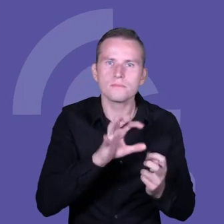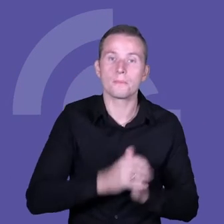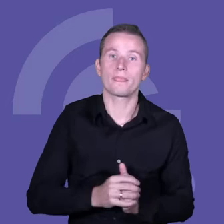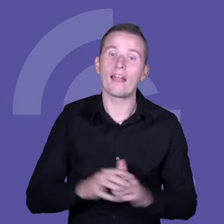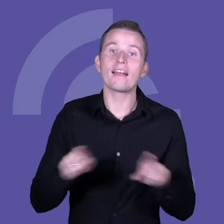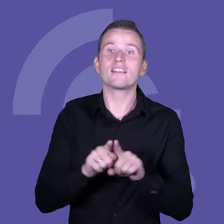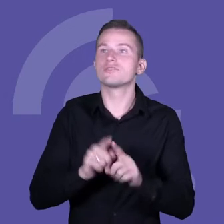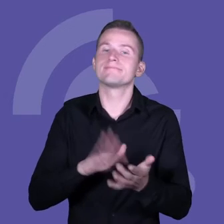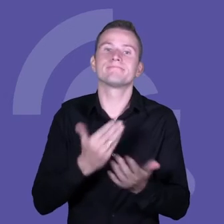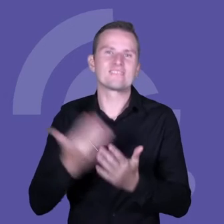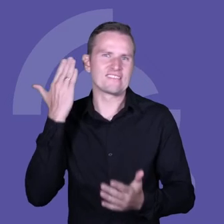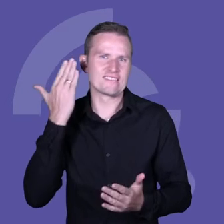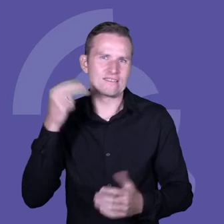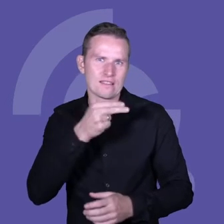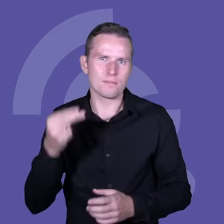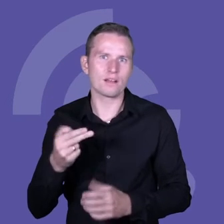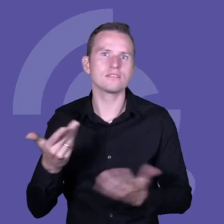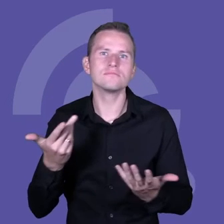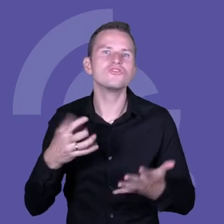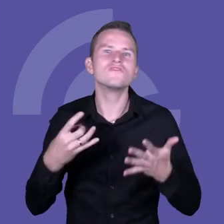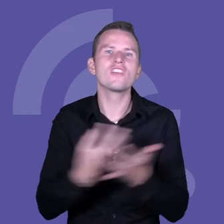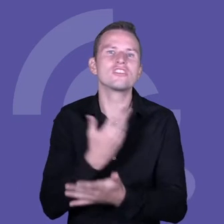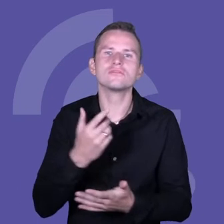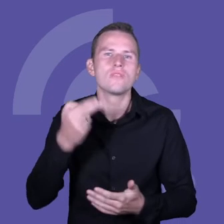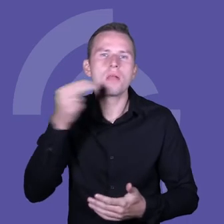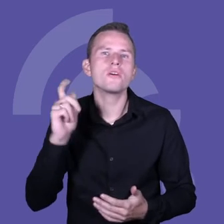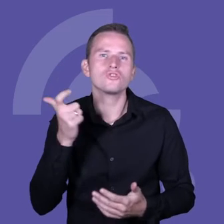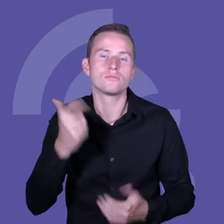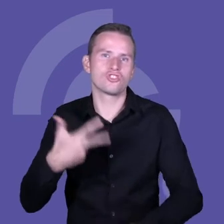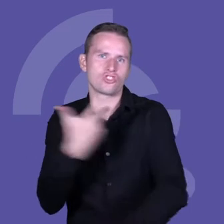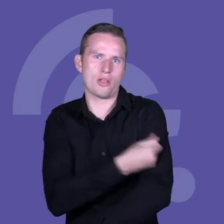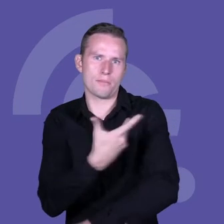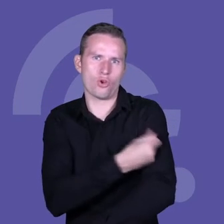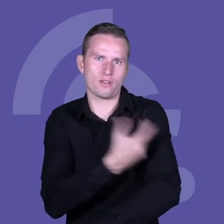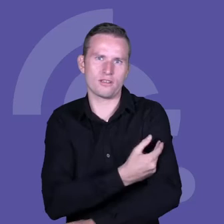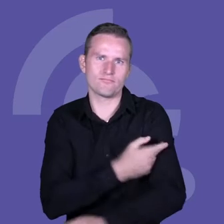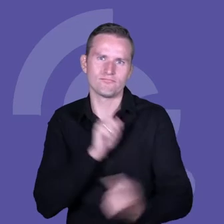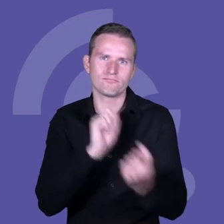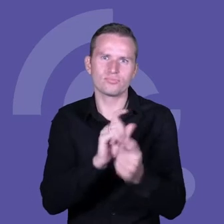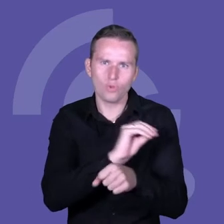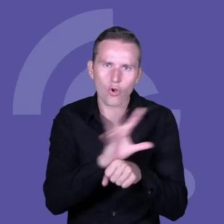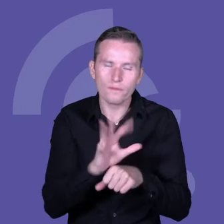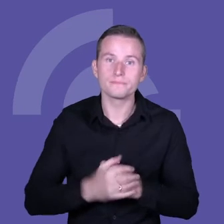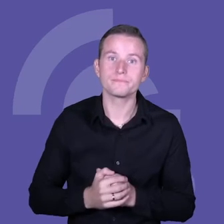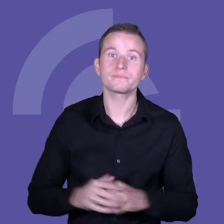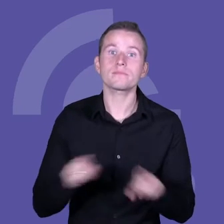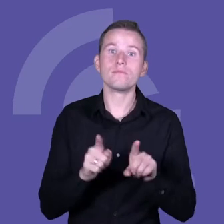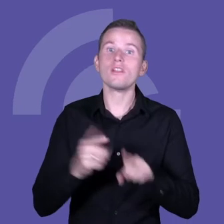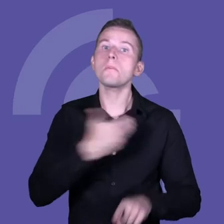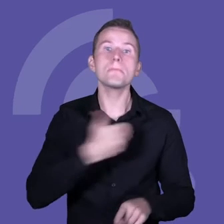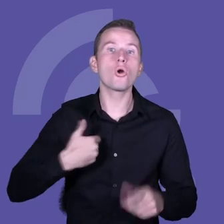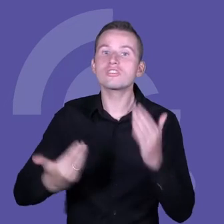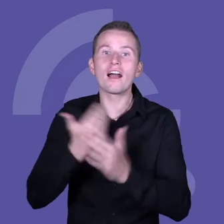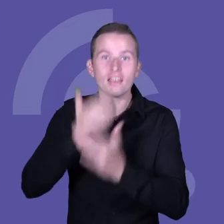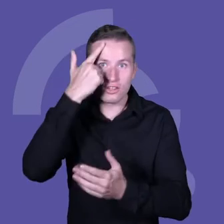na COVID. To jest też efekt innowacji. I tutaj pozwoliłam sobie naszą polską innowację pokazać.